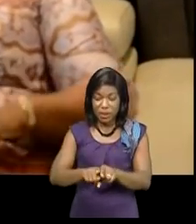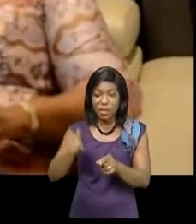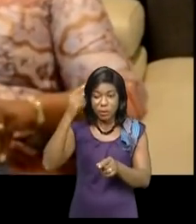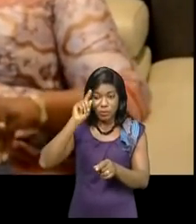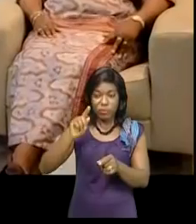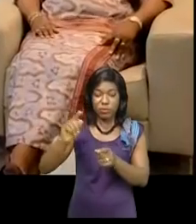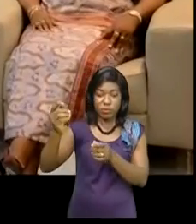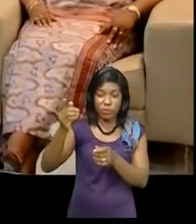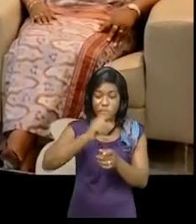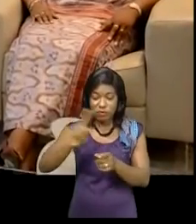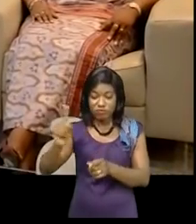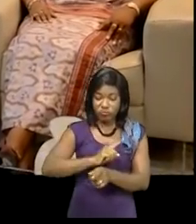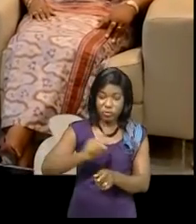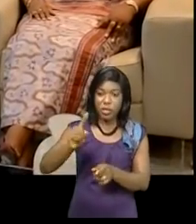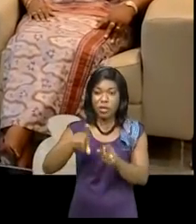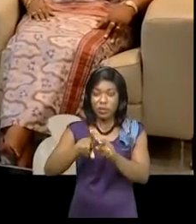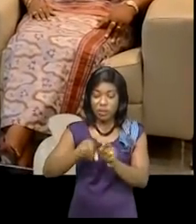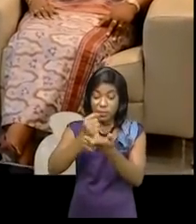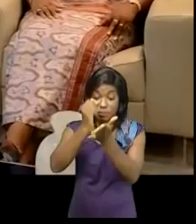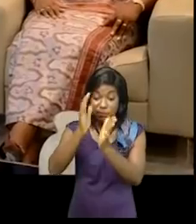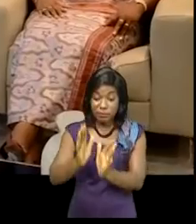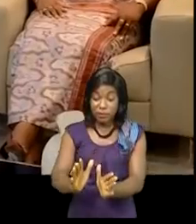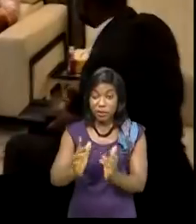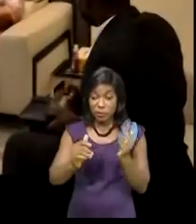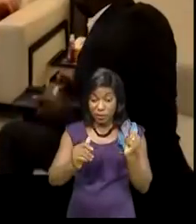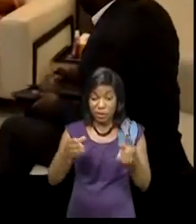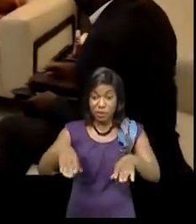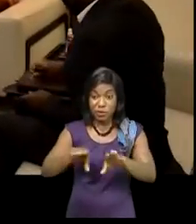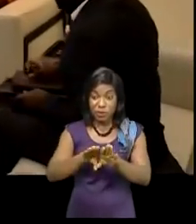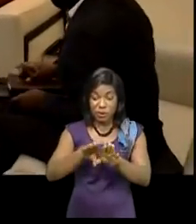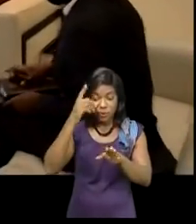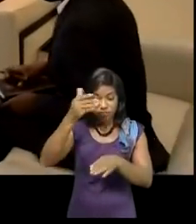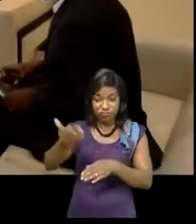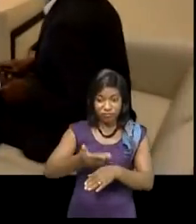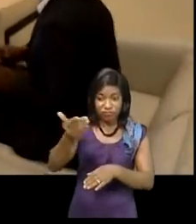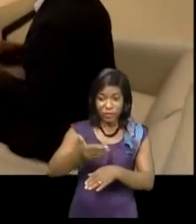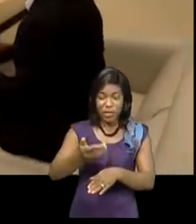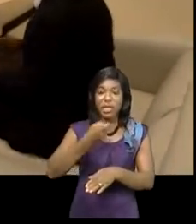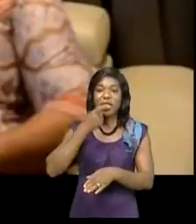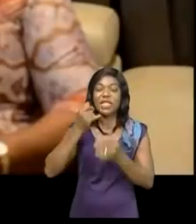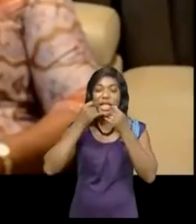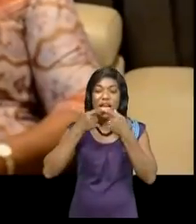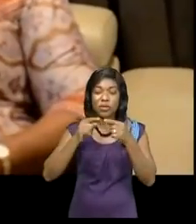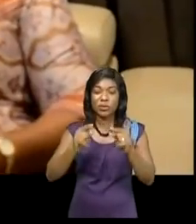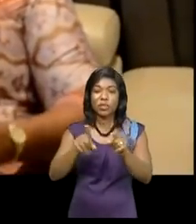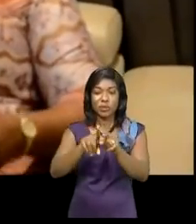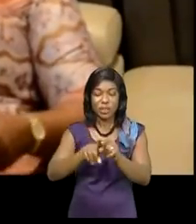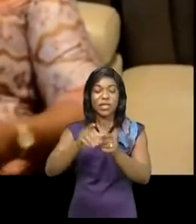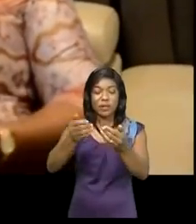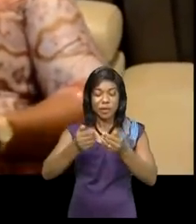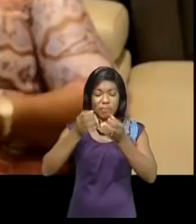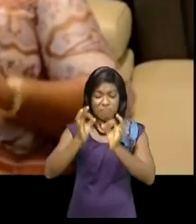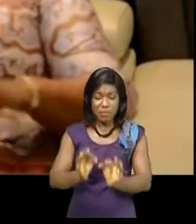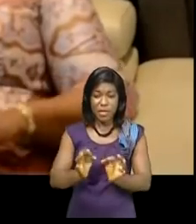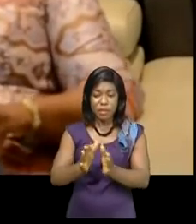'extradition ? L'ambassadeur de la Namibie en RDC qui a clôturé cette série d'audience est venu non seulement s'en rendre compte, mais